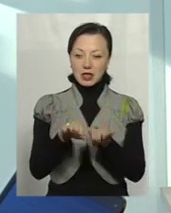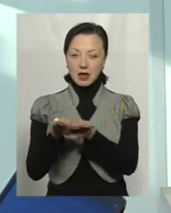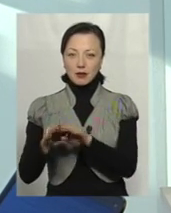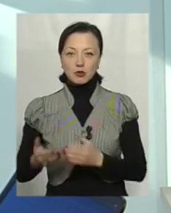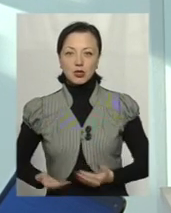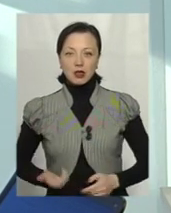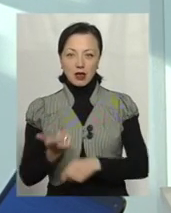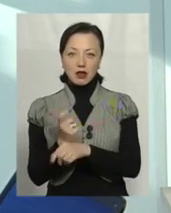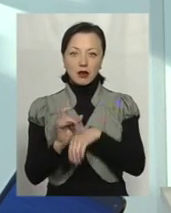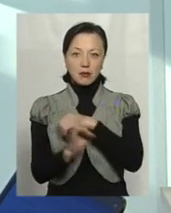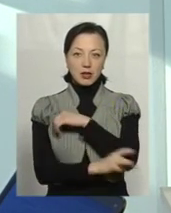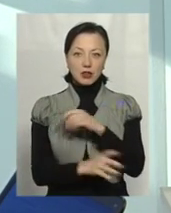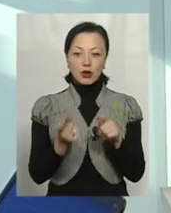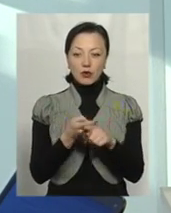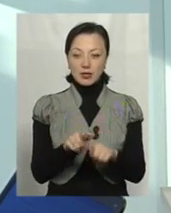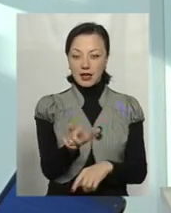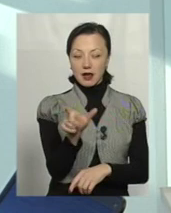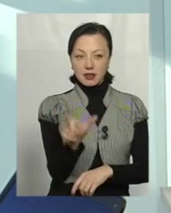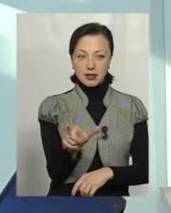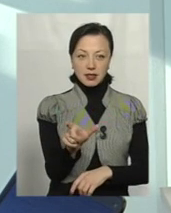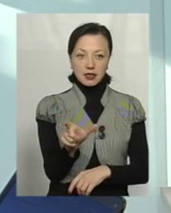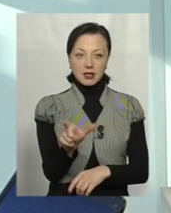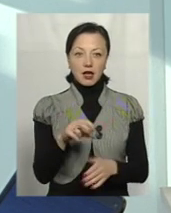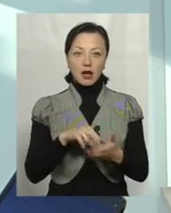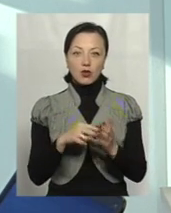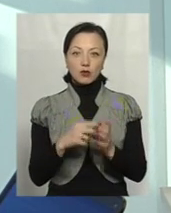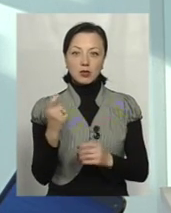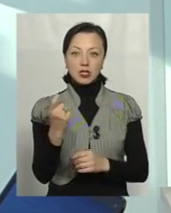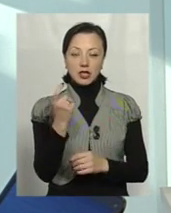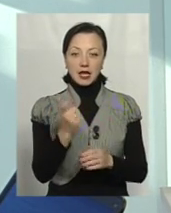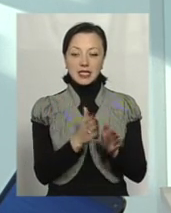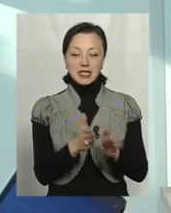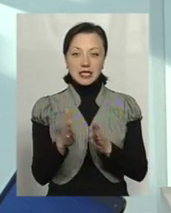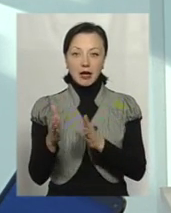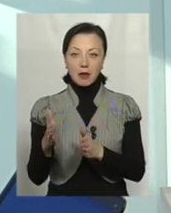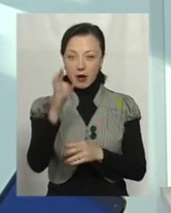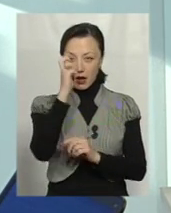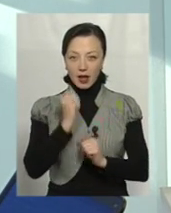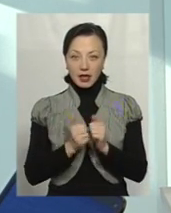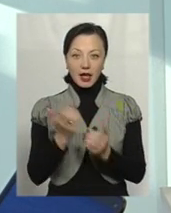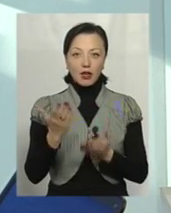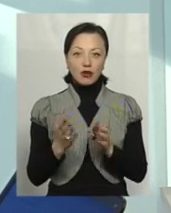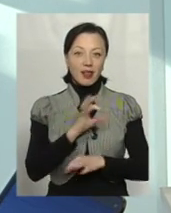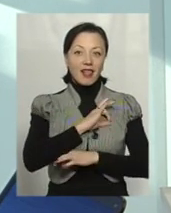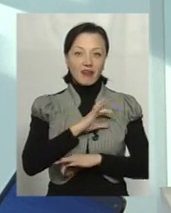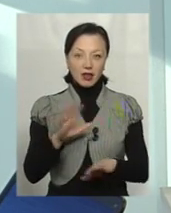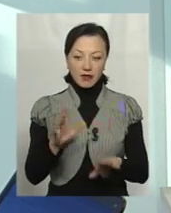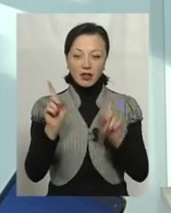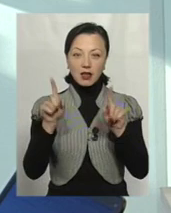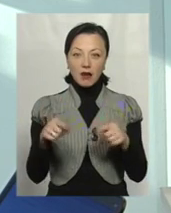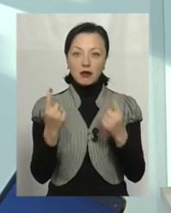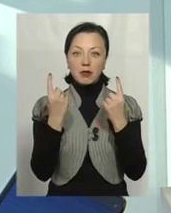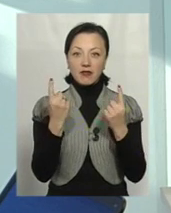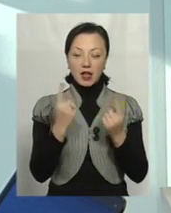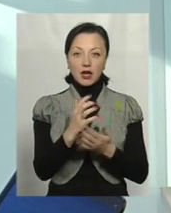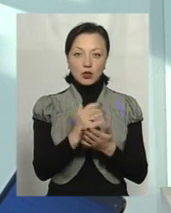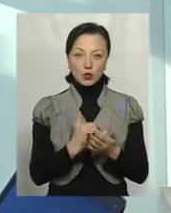життя найбідніші. Оця різниця – економічна система країни. Якщо вона неефективна, то навіть при великих ресурсах,